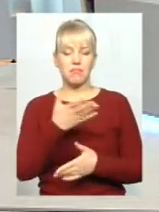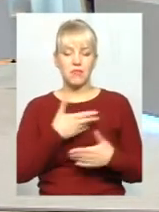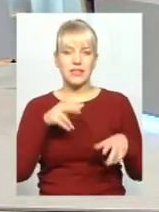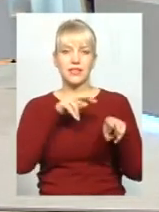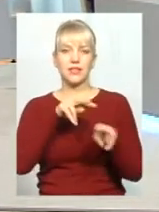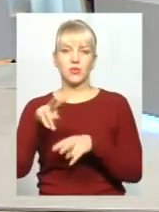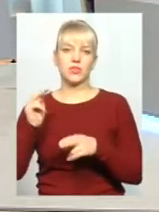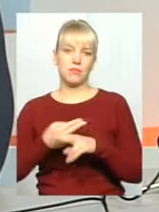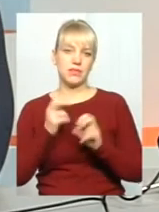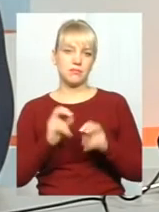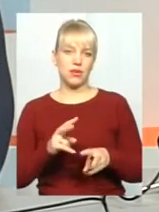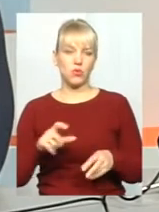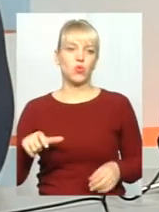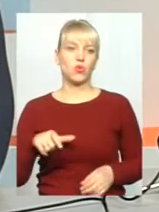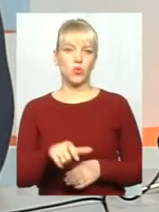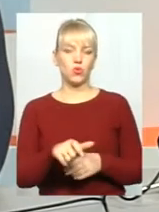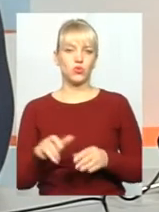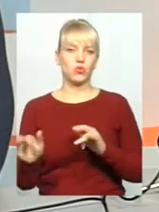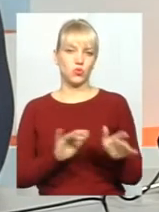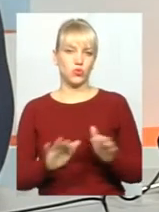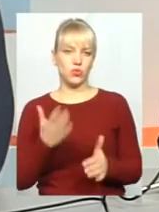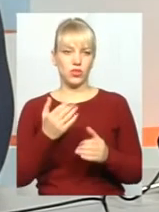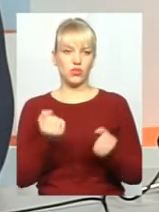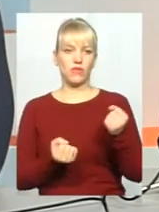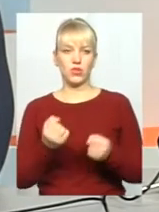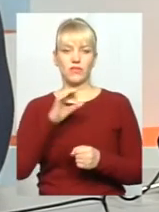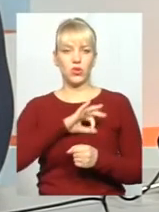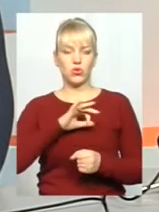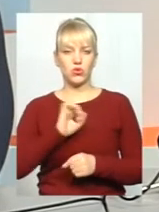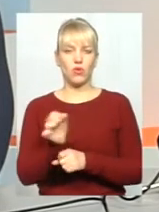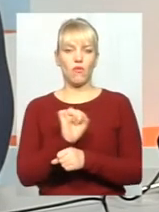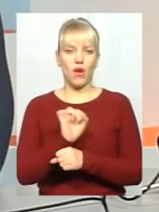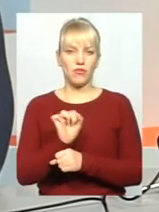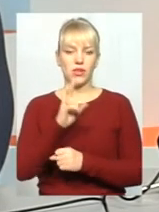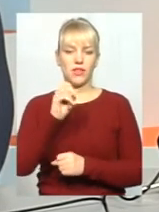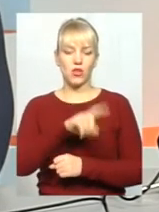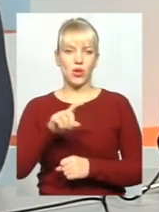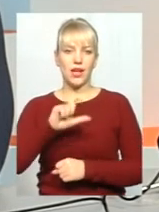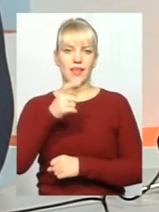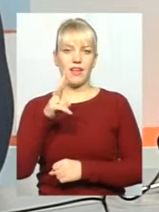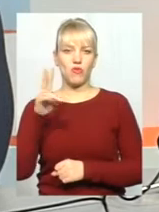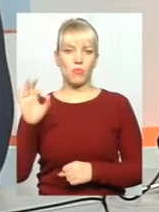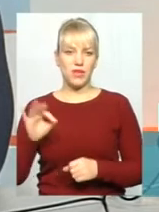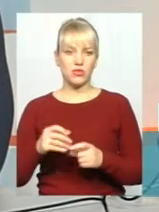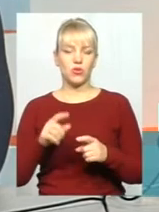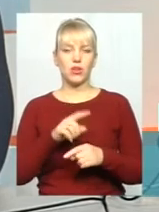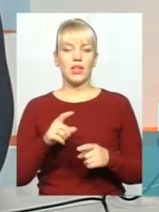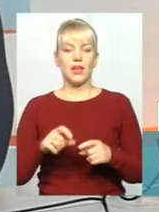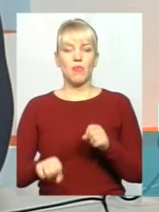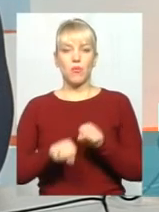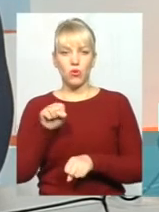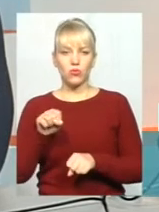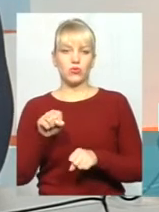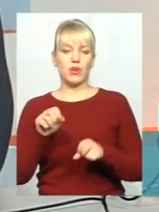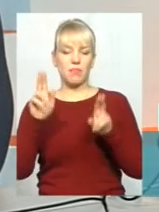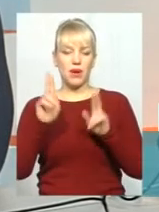безпеку дорожнього руху. Тобто, якщо такий водій, який використовує автомобіль на номерах європейського зразка, порушує будь-яке правило дорожнього руху,